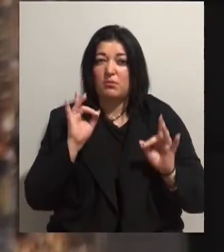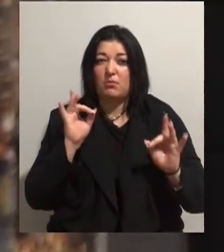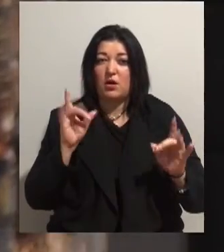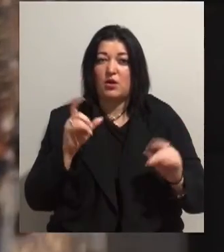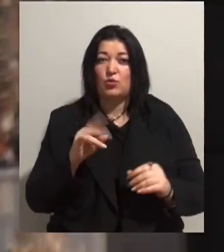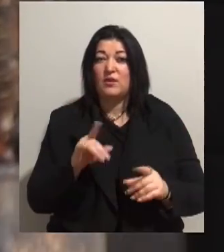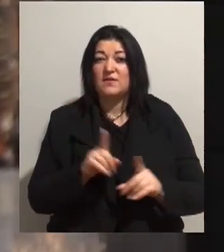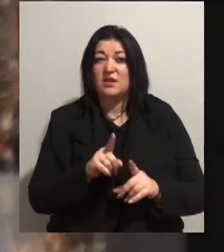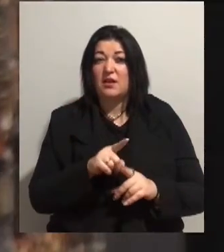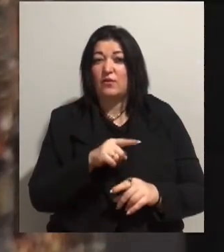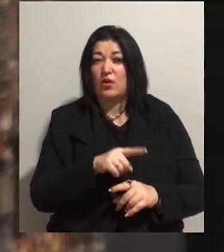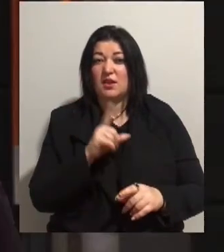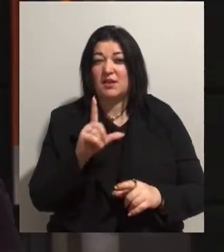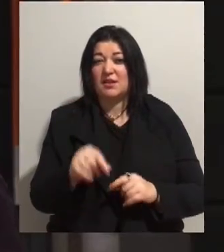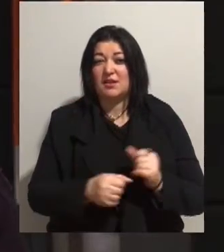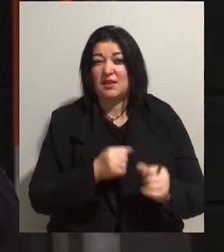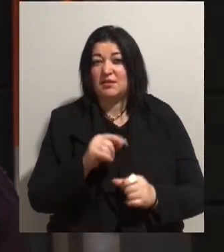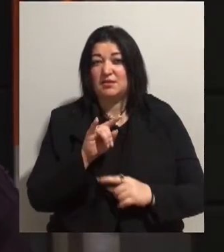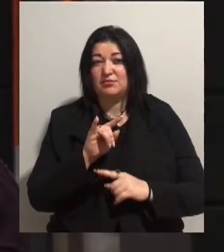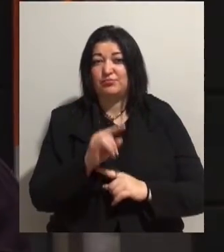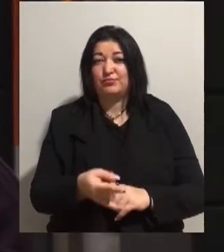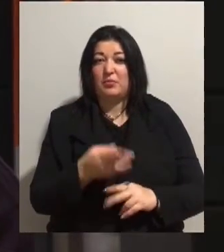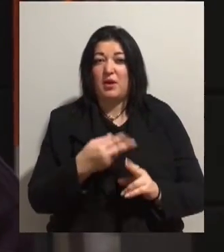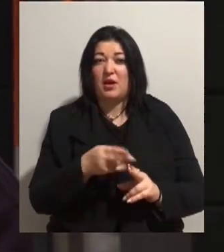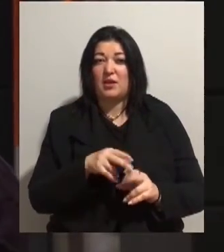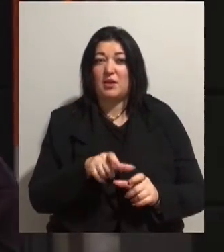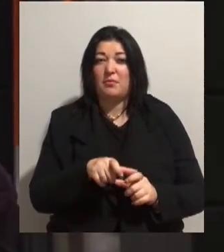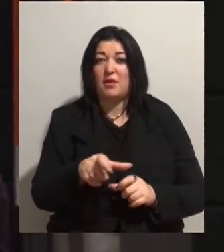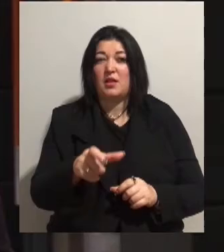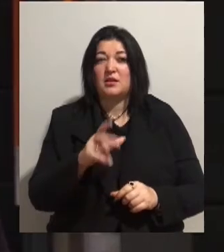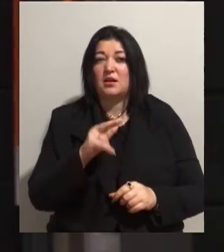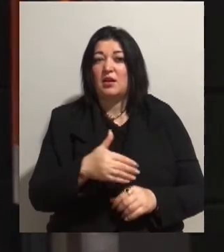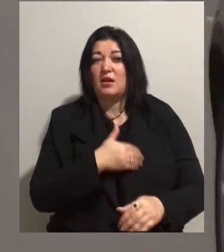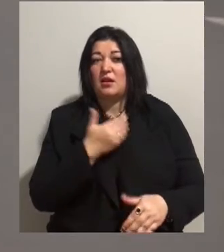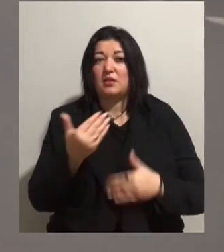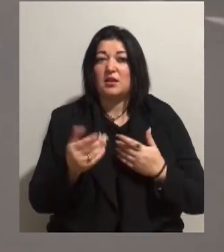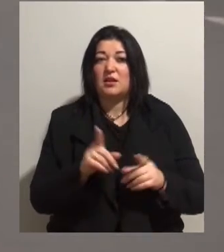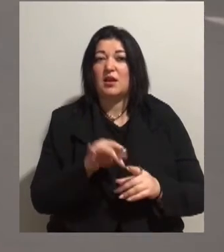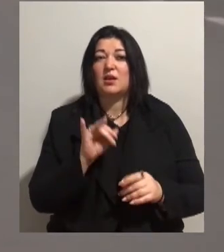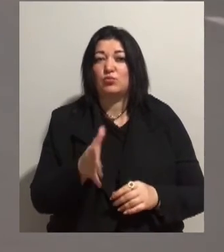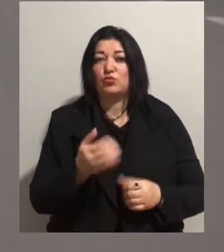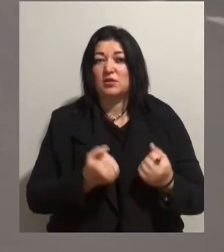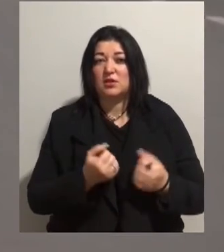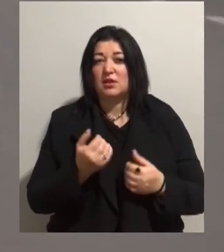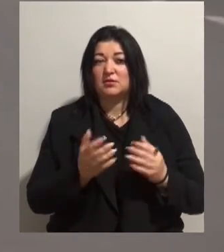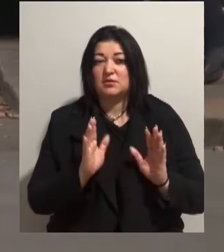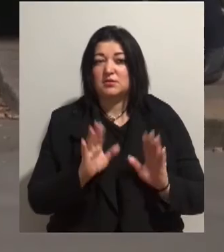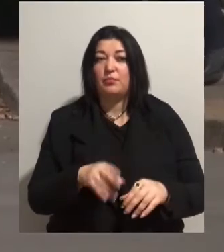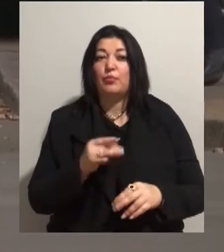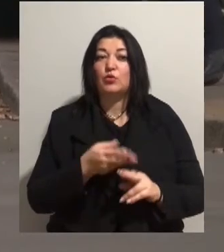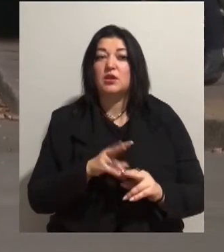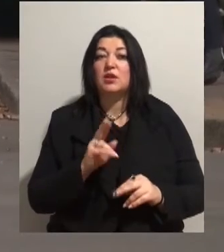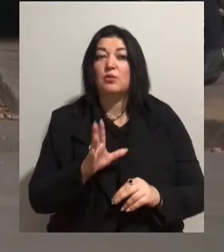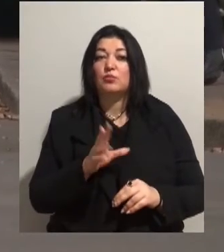їздять по цій полосі, вони їздять, як хочуть, так і будуть їздити. Про те, як працюватиме смуга для